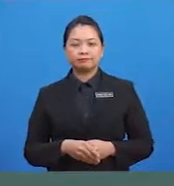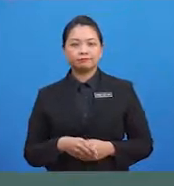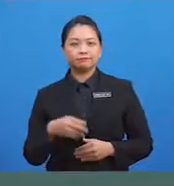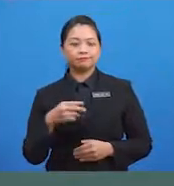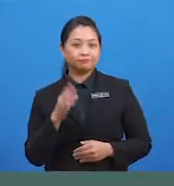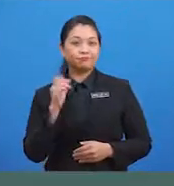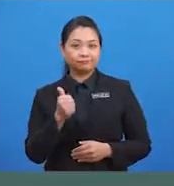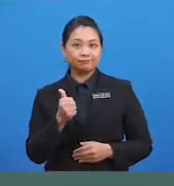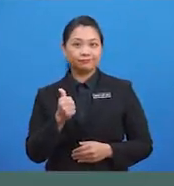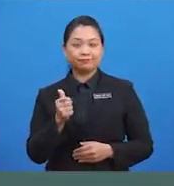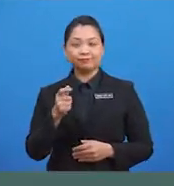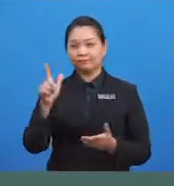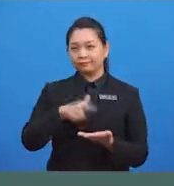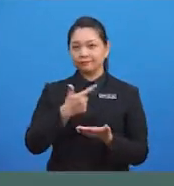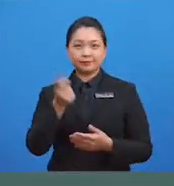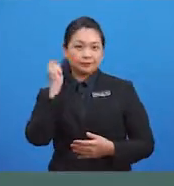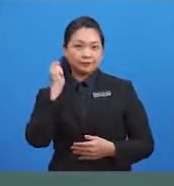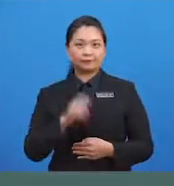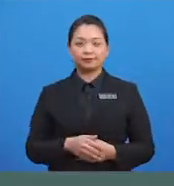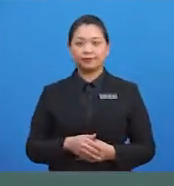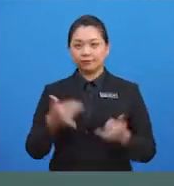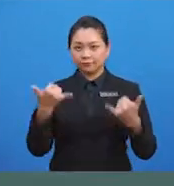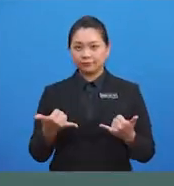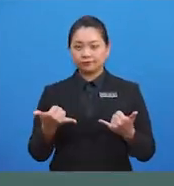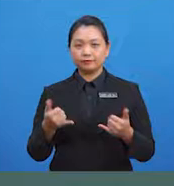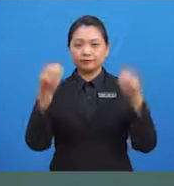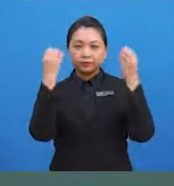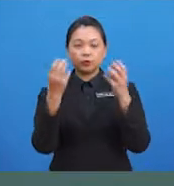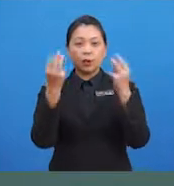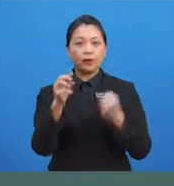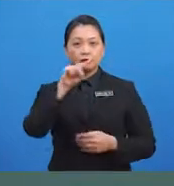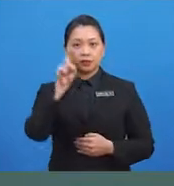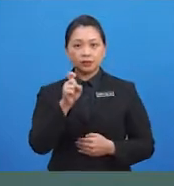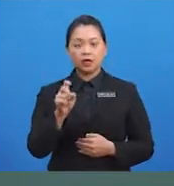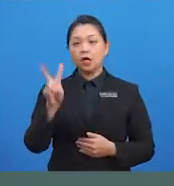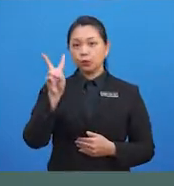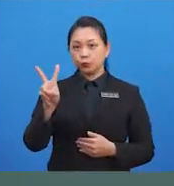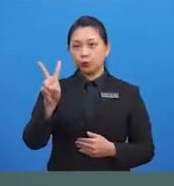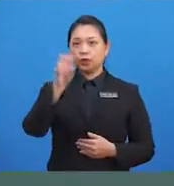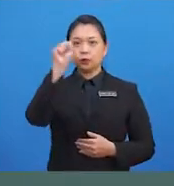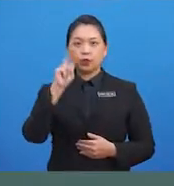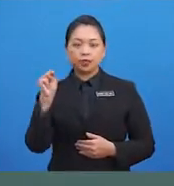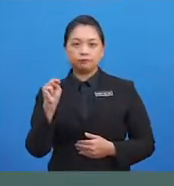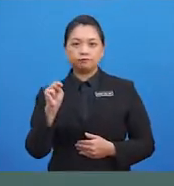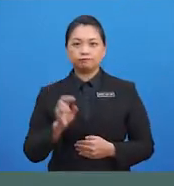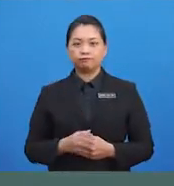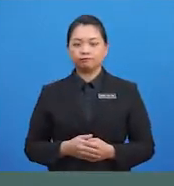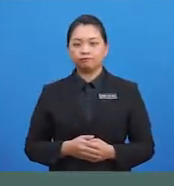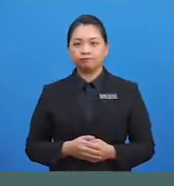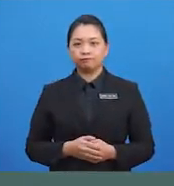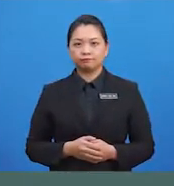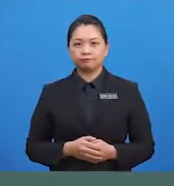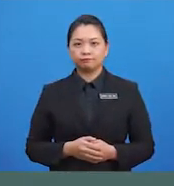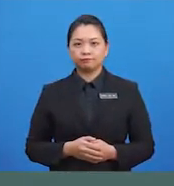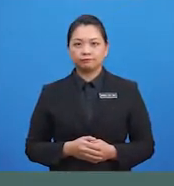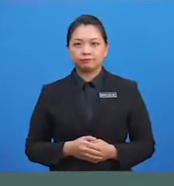berdasarkan lagu itu tadi Apakah mesej yang disampaikan dalam lagu itu?